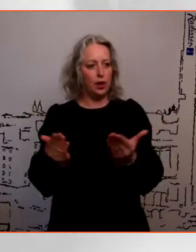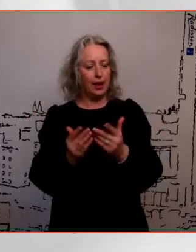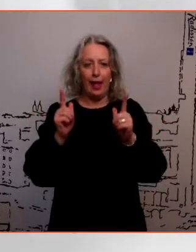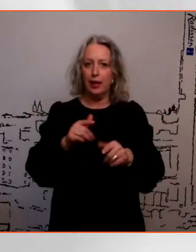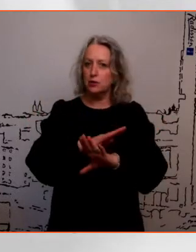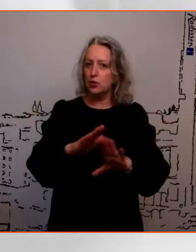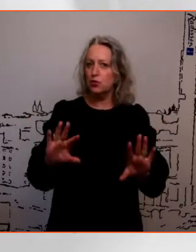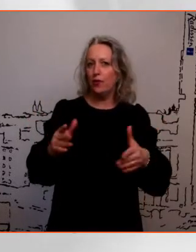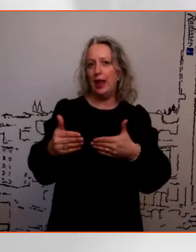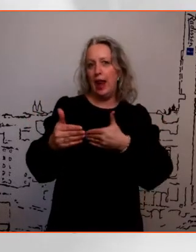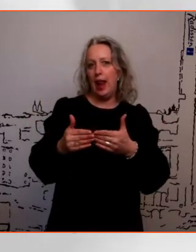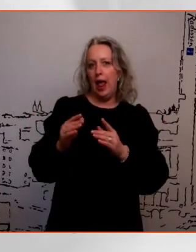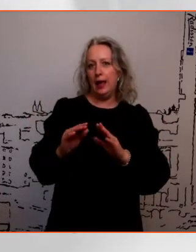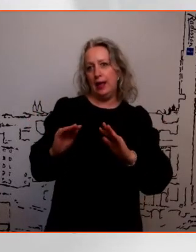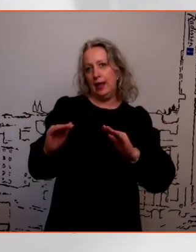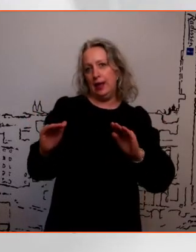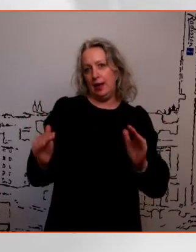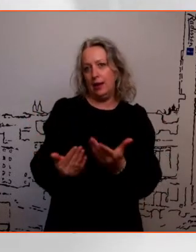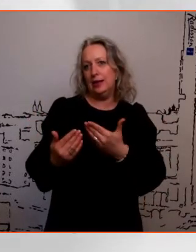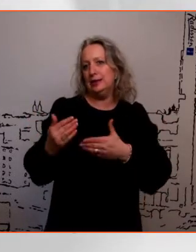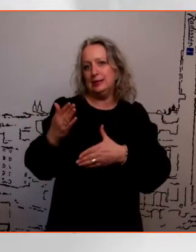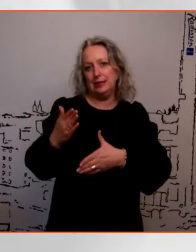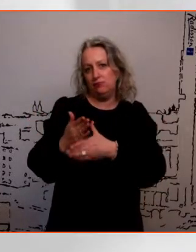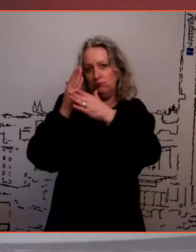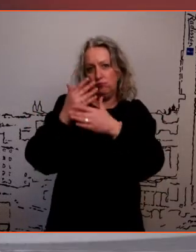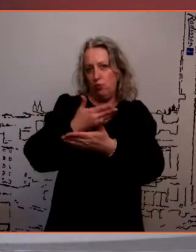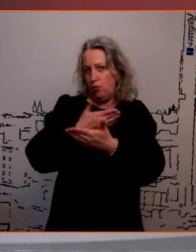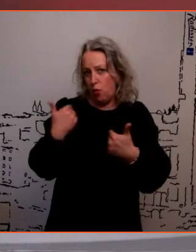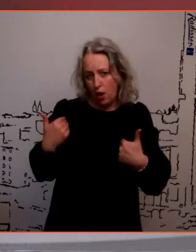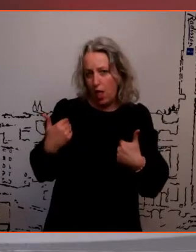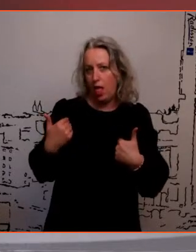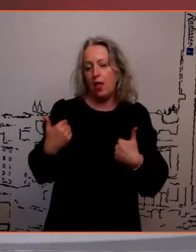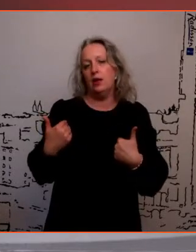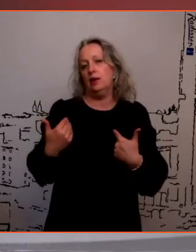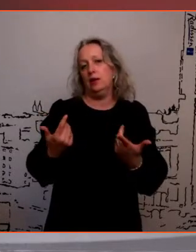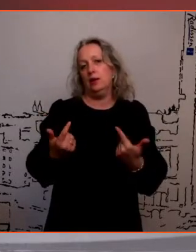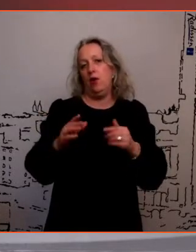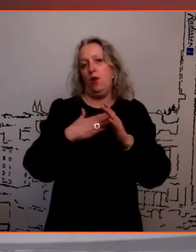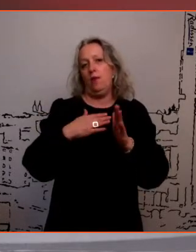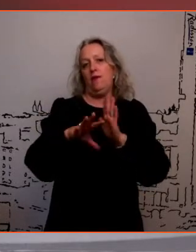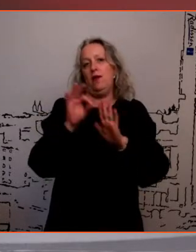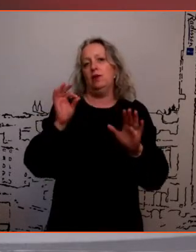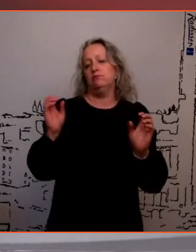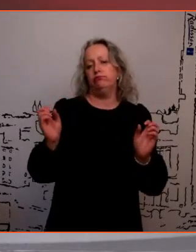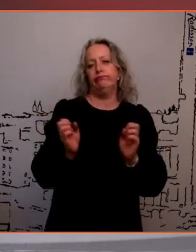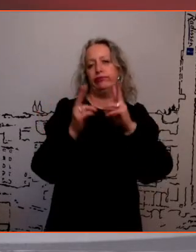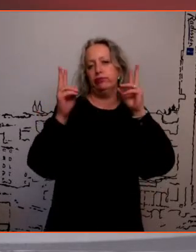ringist ei toeta otsust, näiteks elugaas sa nabi kaasa, siis muidugi puhkab tohutu kirgeda tormõnja.